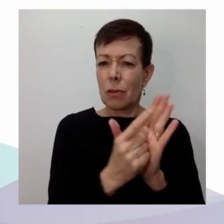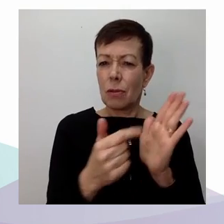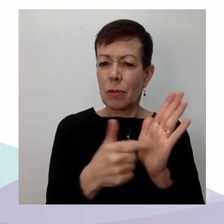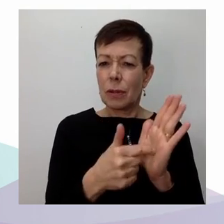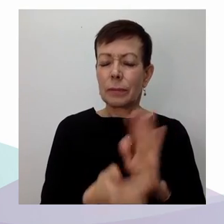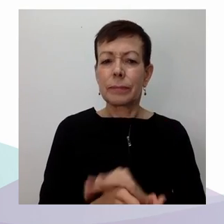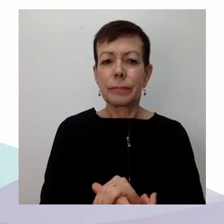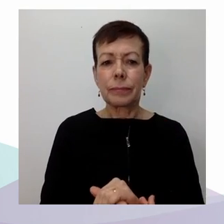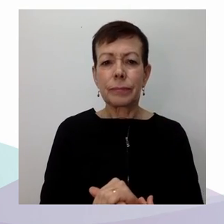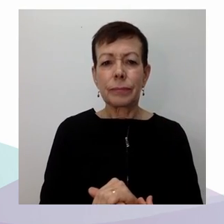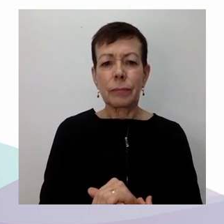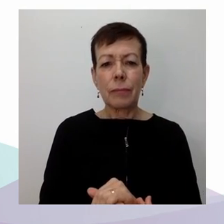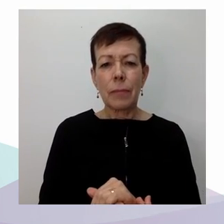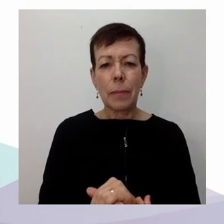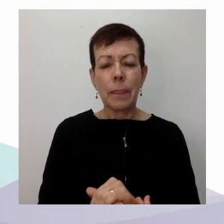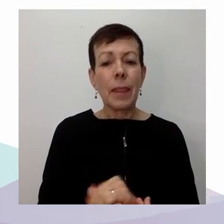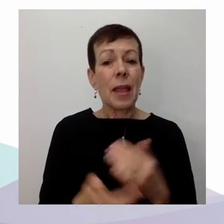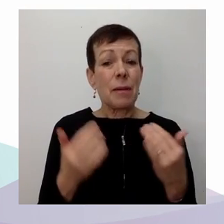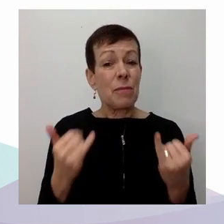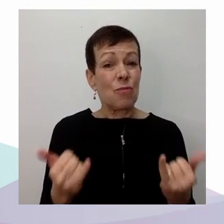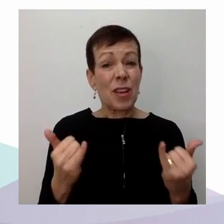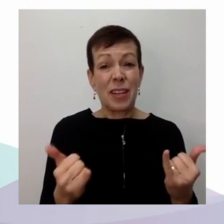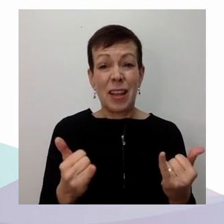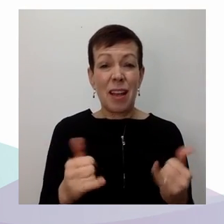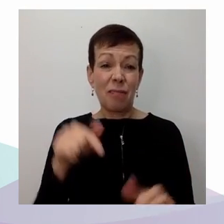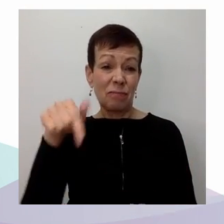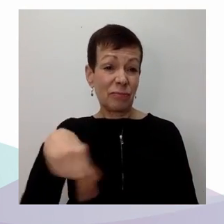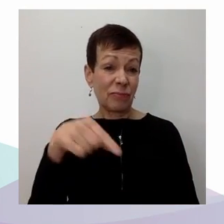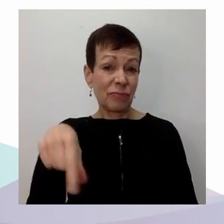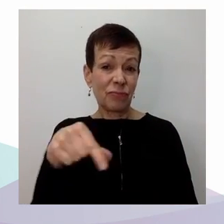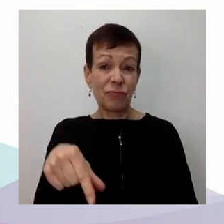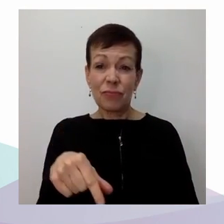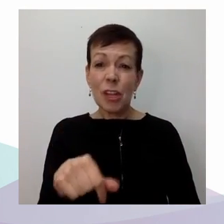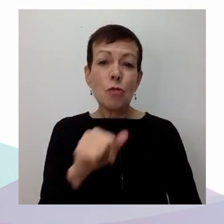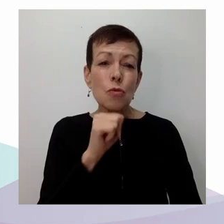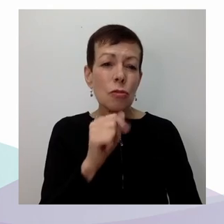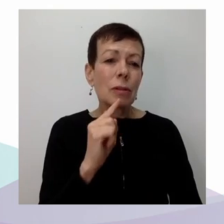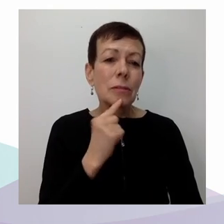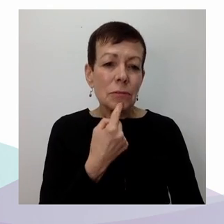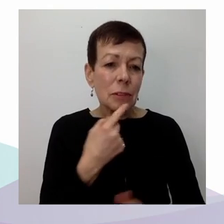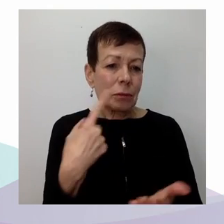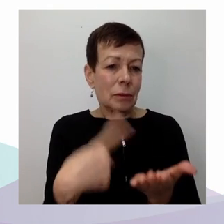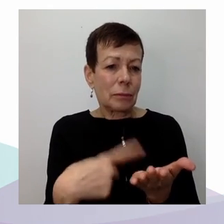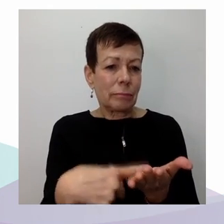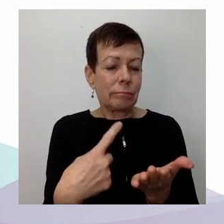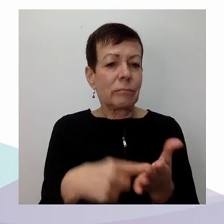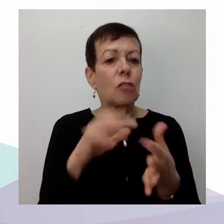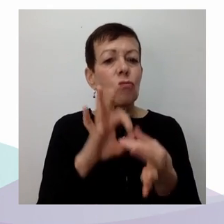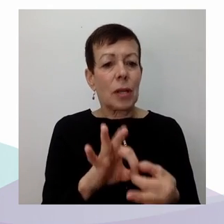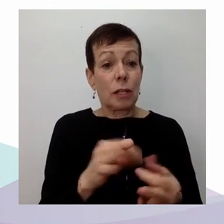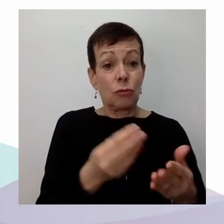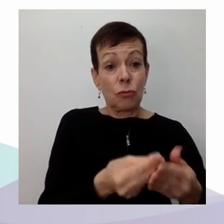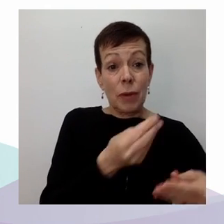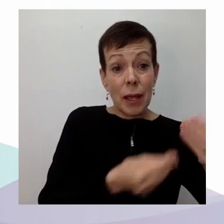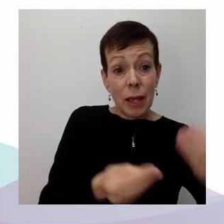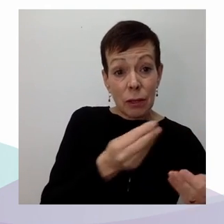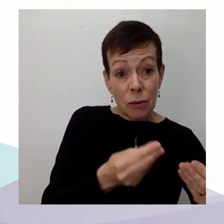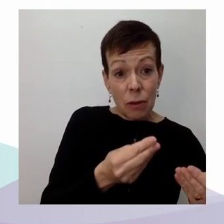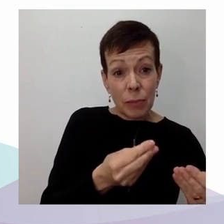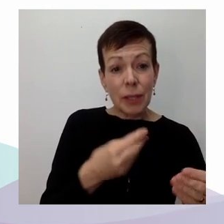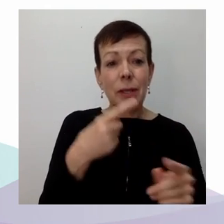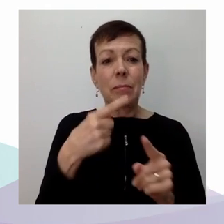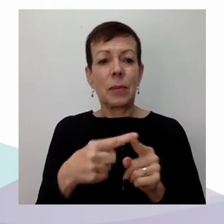sociaux au sein de l'enceinte législative. Et j'ai fait récemment une étude sur la réforme de l'aide sociale